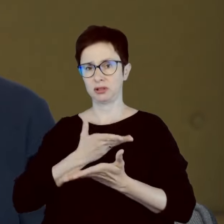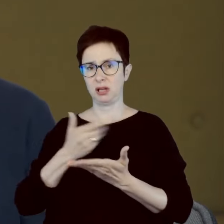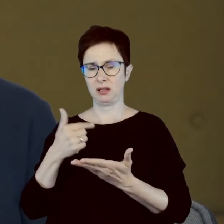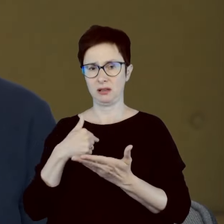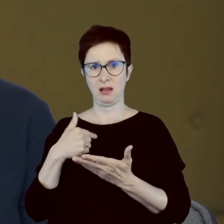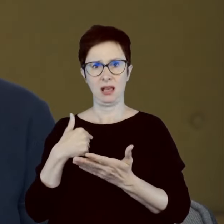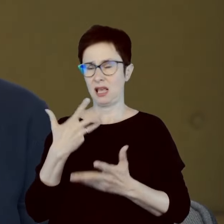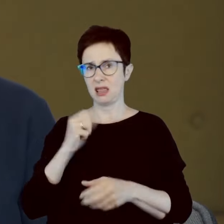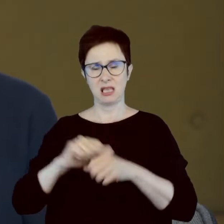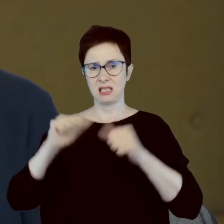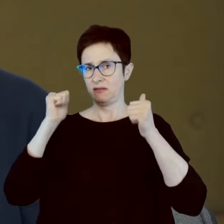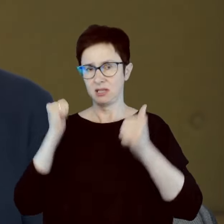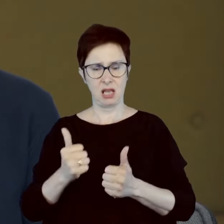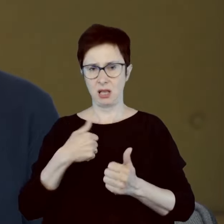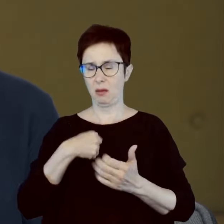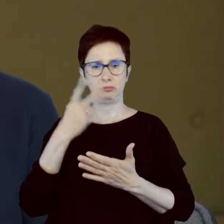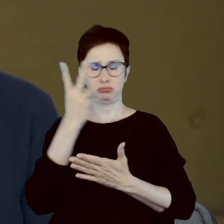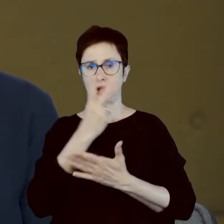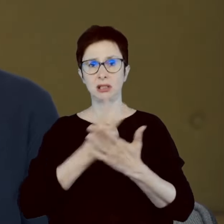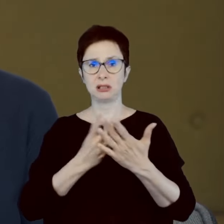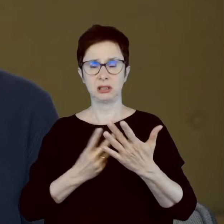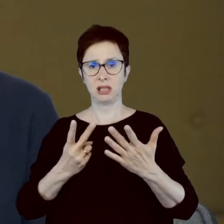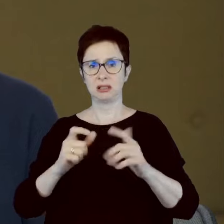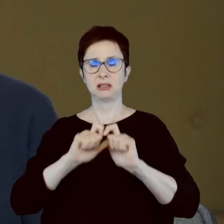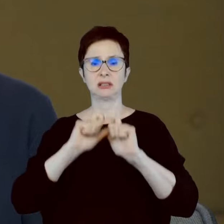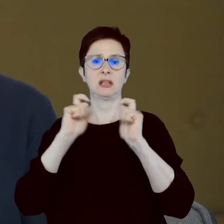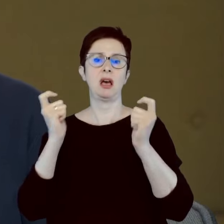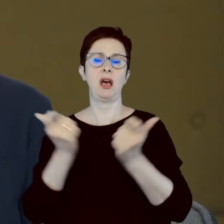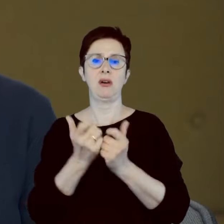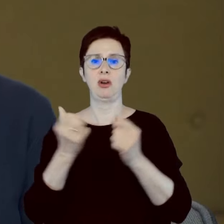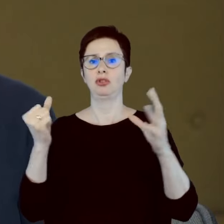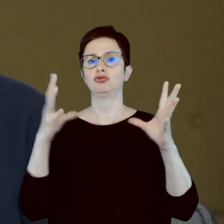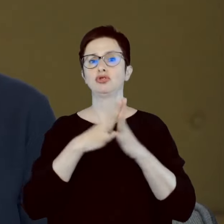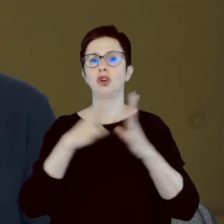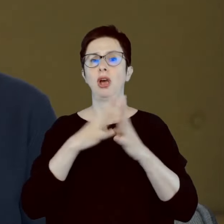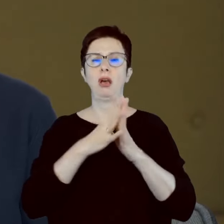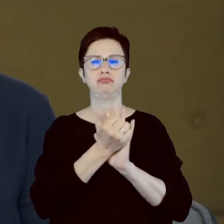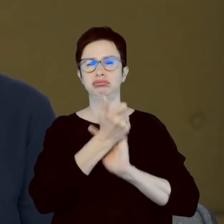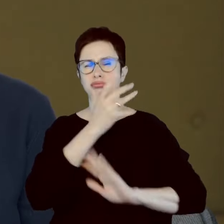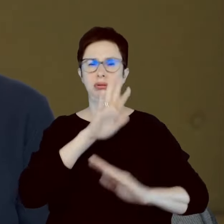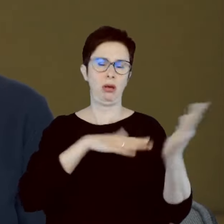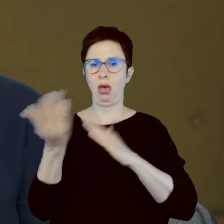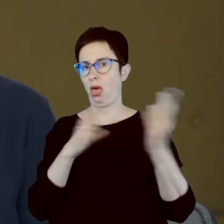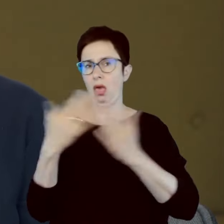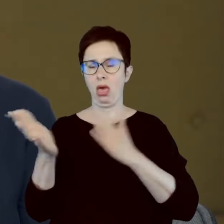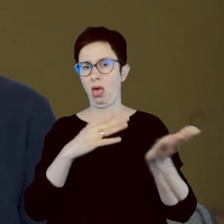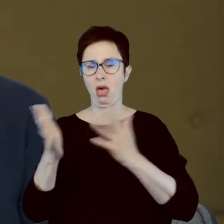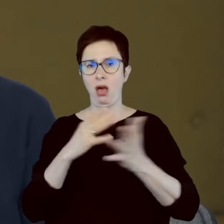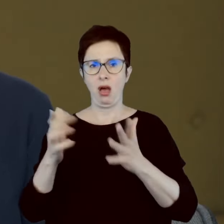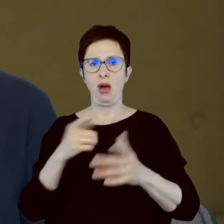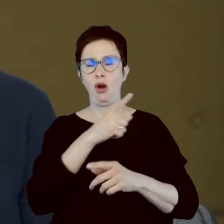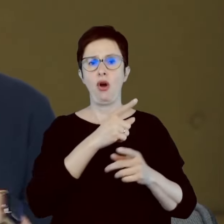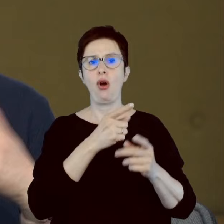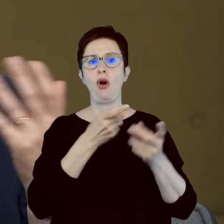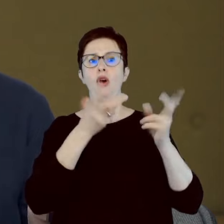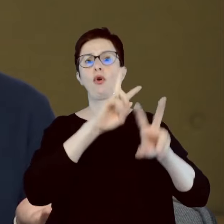w stanie przeczytać całych dziesiątek stron informacji, które twórcy doprowadziły do pewnych wniosków.